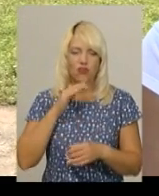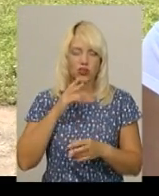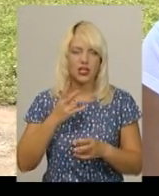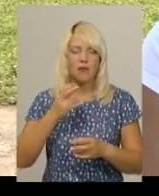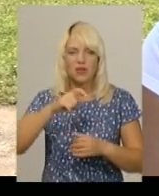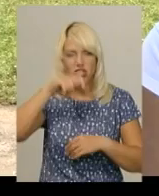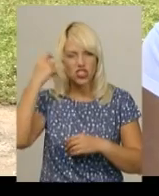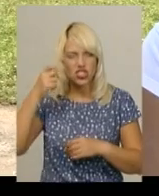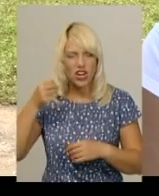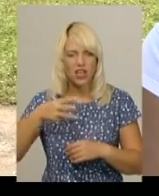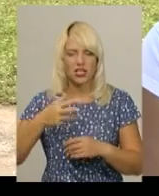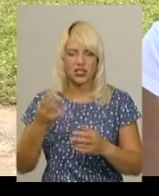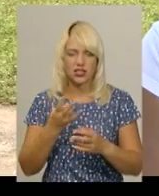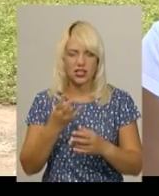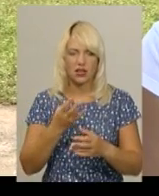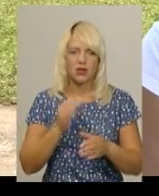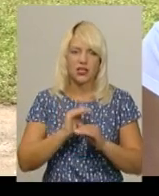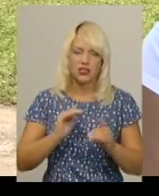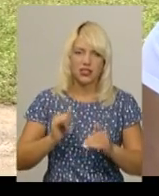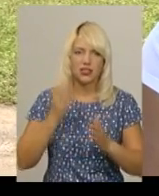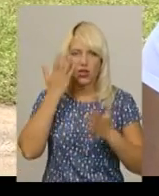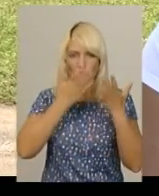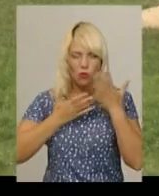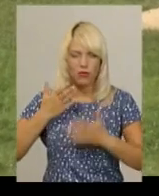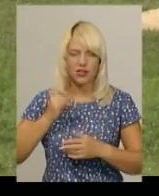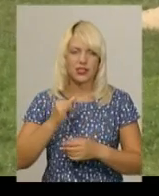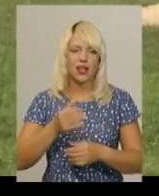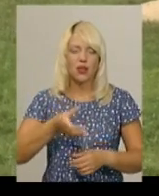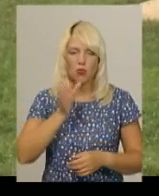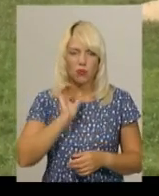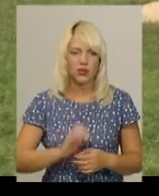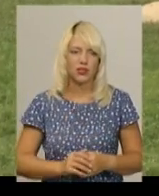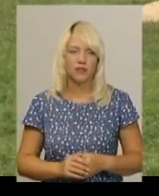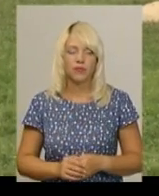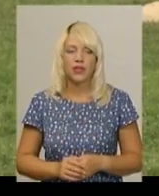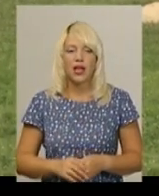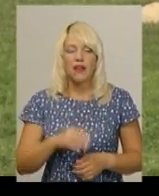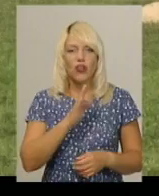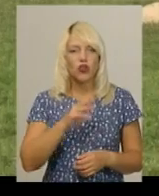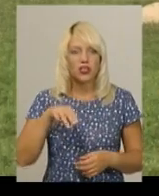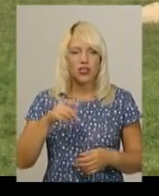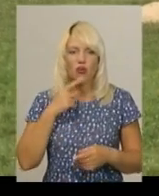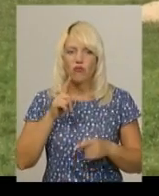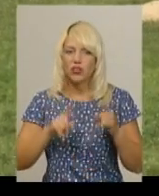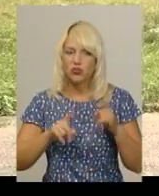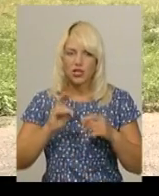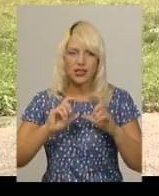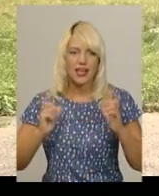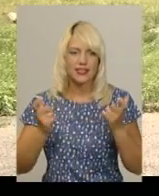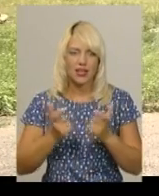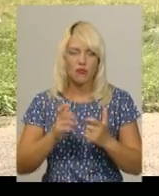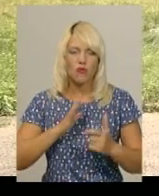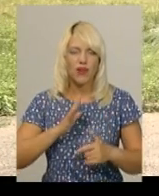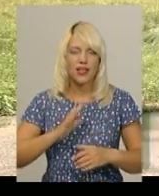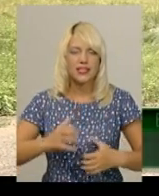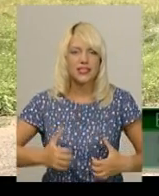35, наприклад, дітям треба і обмитися, і попити. Вероніка Пекнич каже, інколи на стадіоні буває страшно. Деколи